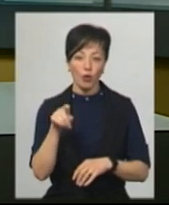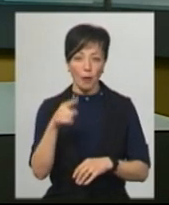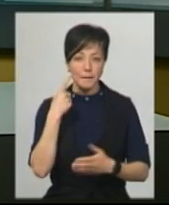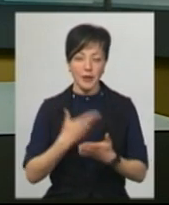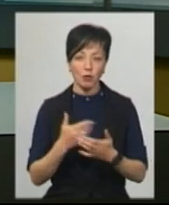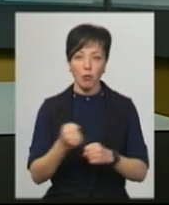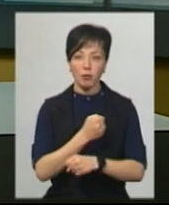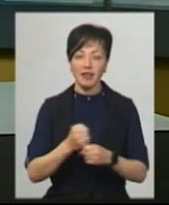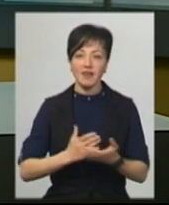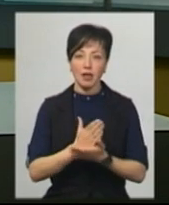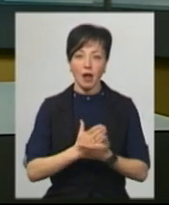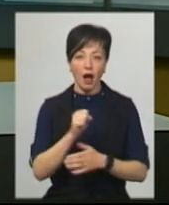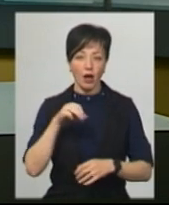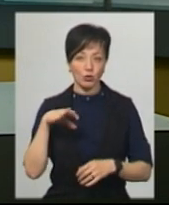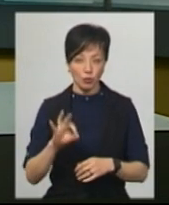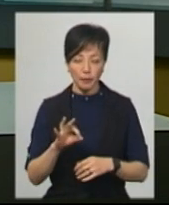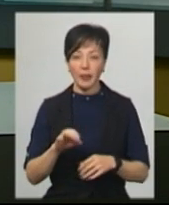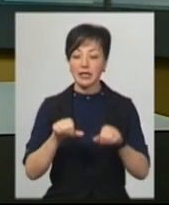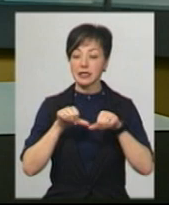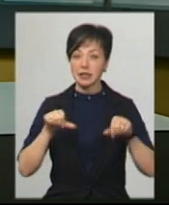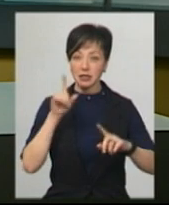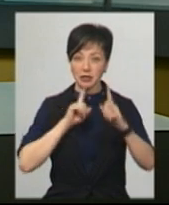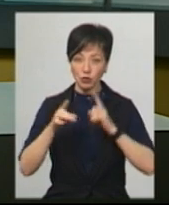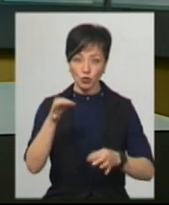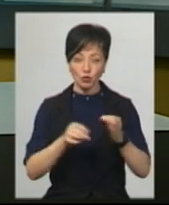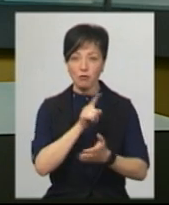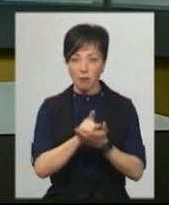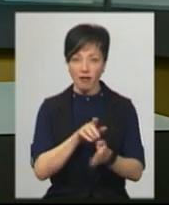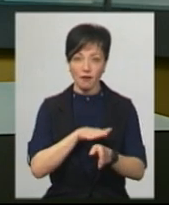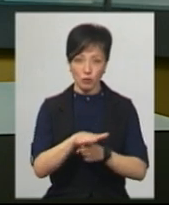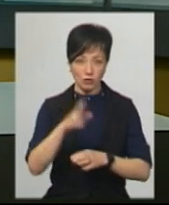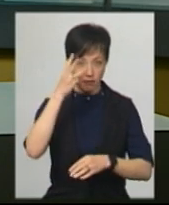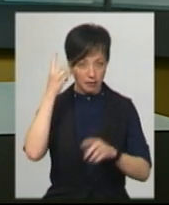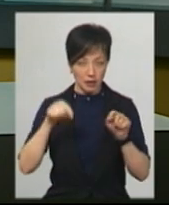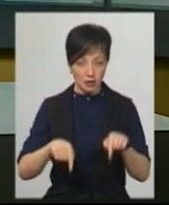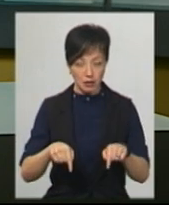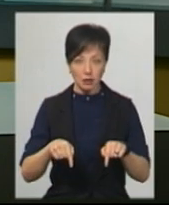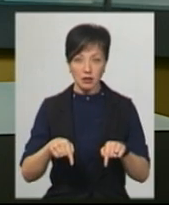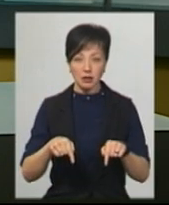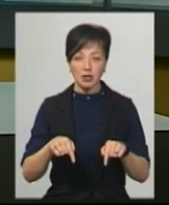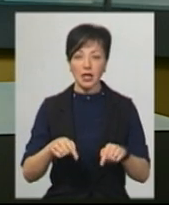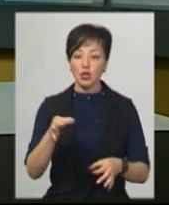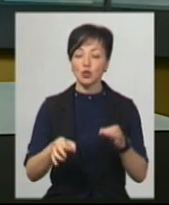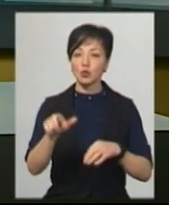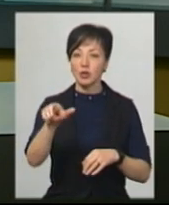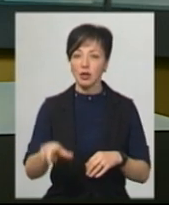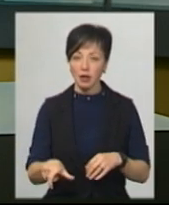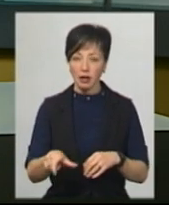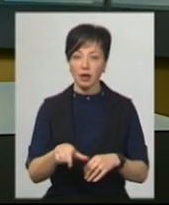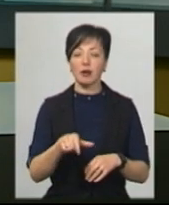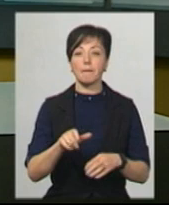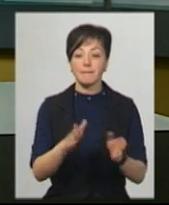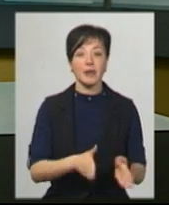АТО ООС. Чергове засідання, яке мало відбутися в Хмельницькому міськрайонному суді, суддя Олександр Трембач